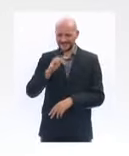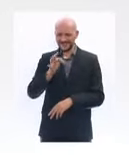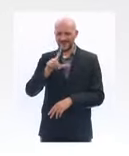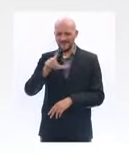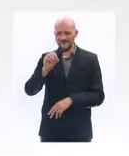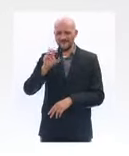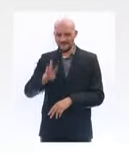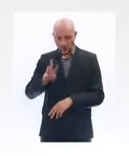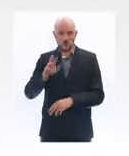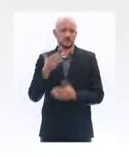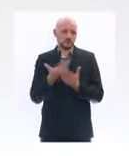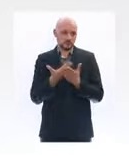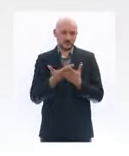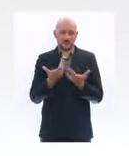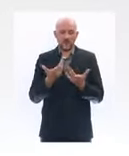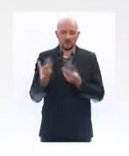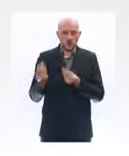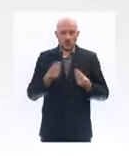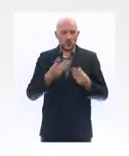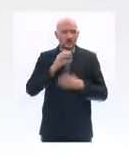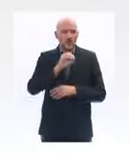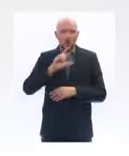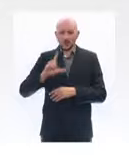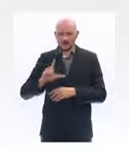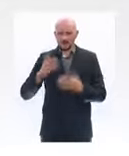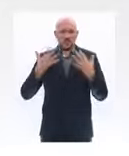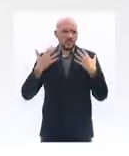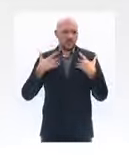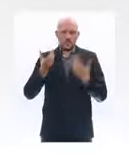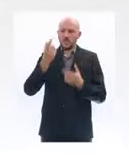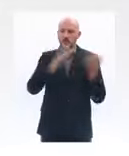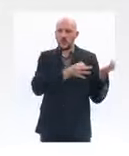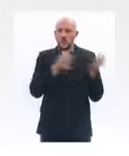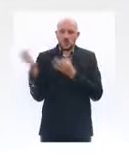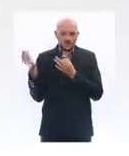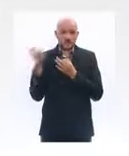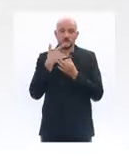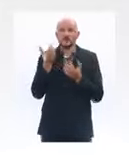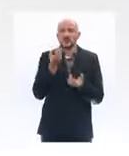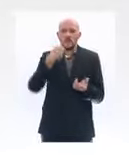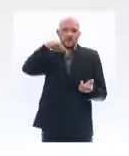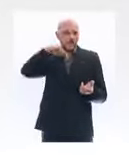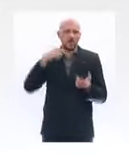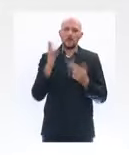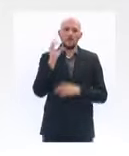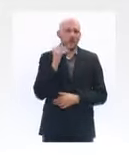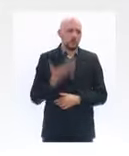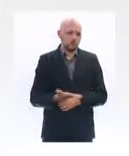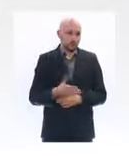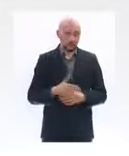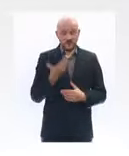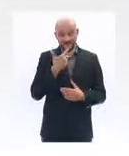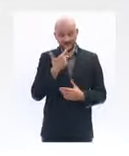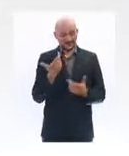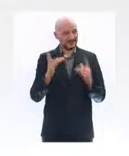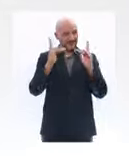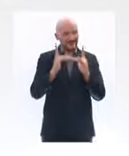qui permet d'éviter des intubations. Et donc, ce type de prise en charge peut se faire dans des lits qui sont peut-être moins armés que des lits de réanimation en propre. Tout cela